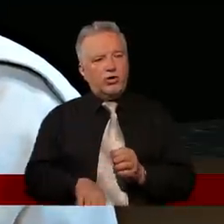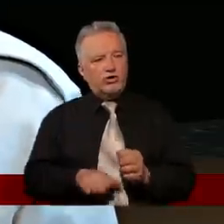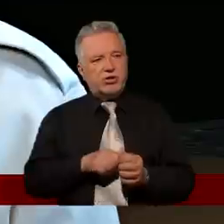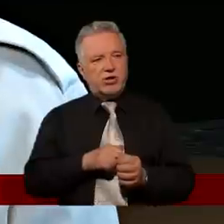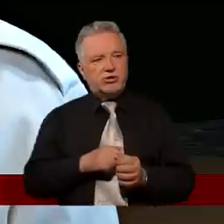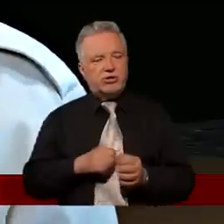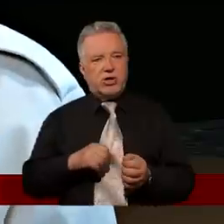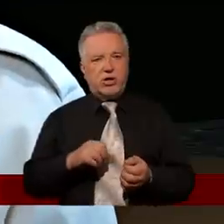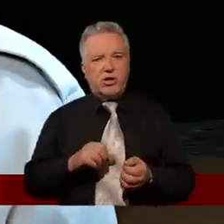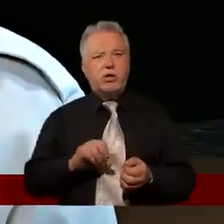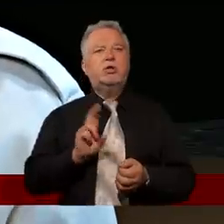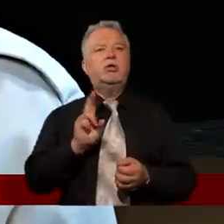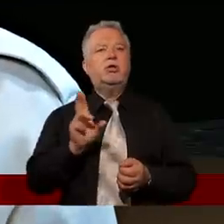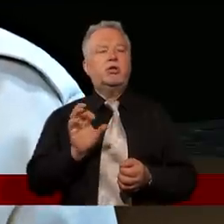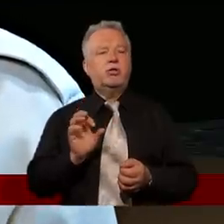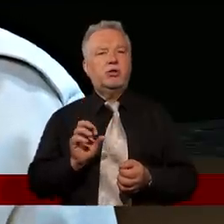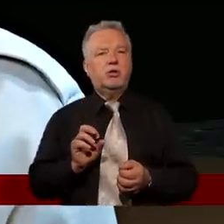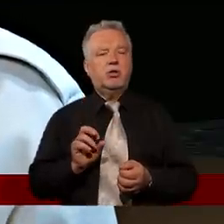się na zasadzie... Kiedy się dziecko uniża?